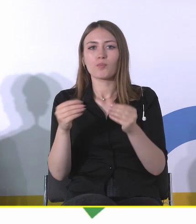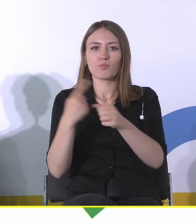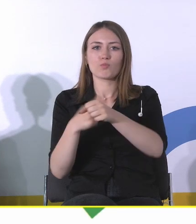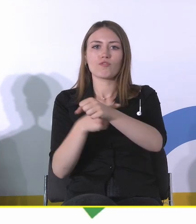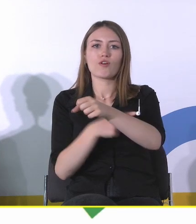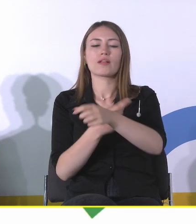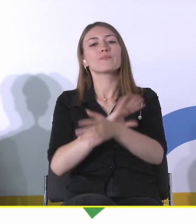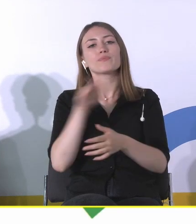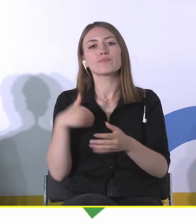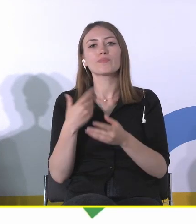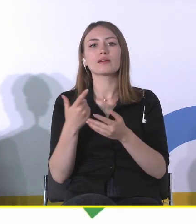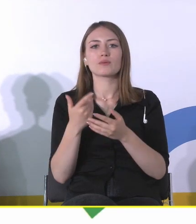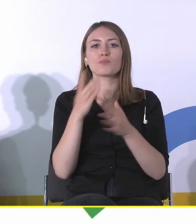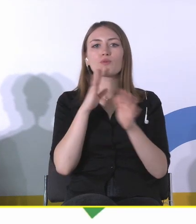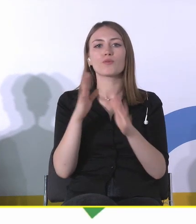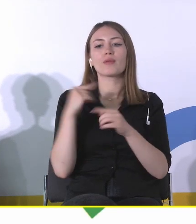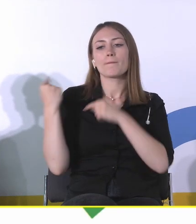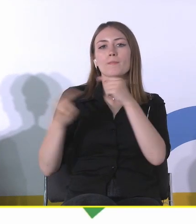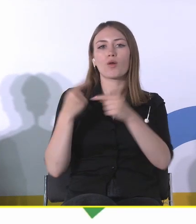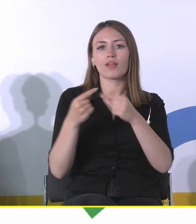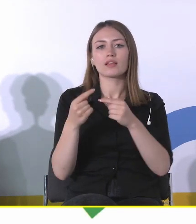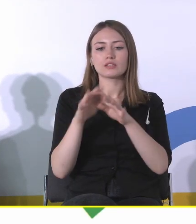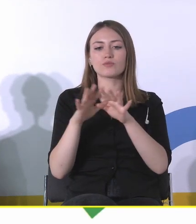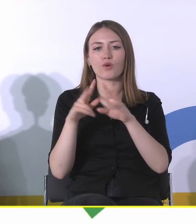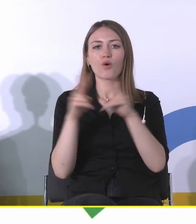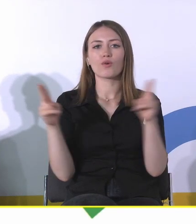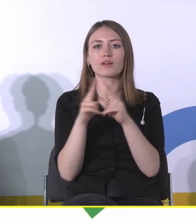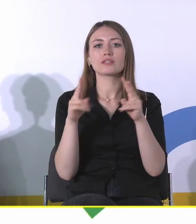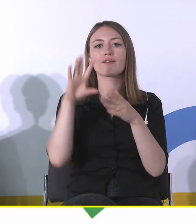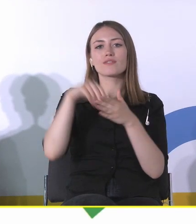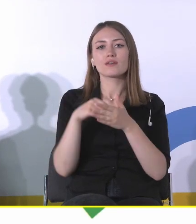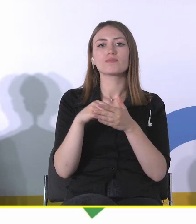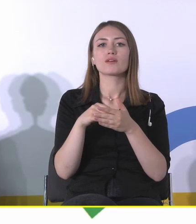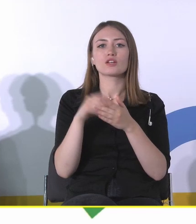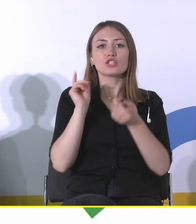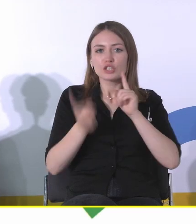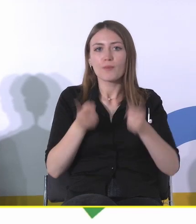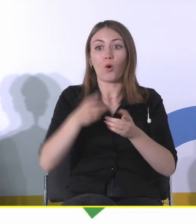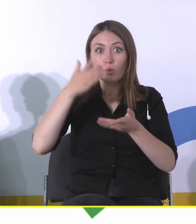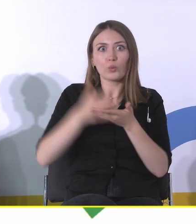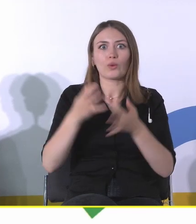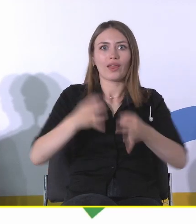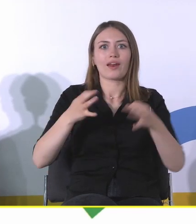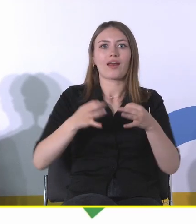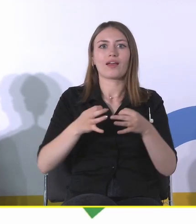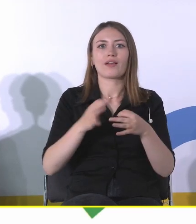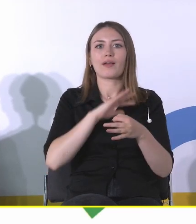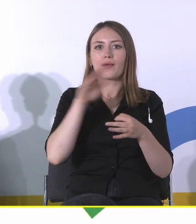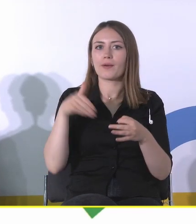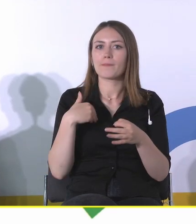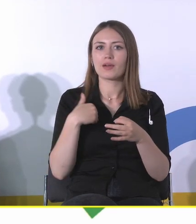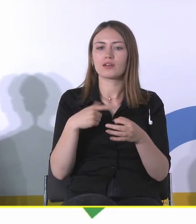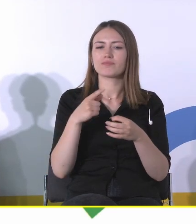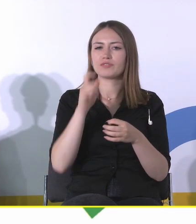pokoleniem czy czasami, gdzie wszystko ma być na szybko, na już, tworzymy niezwykle trwałe śmieci.